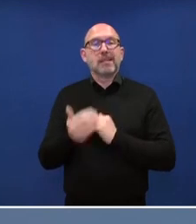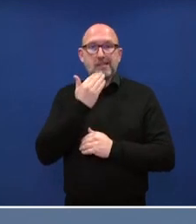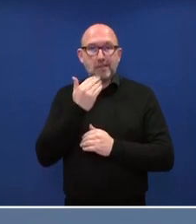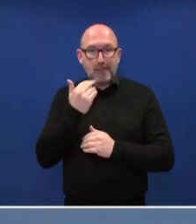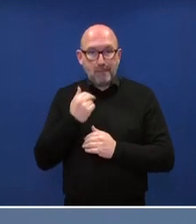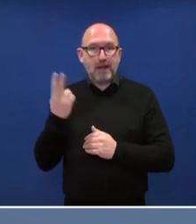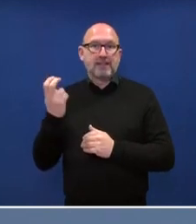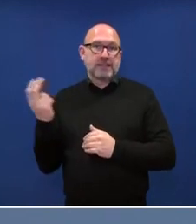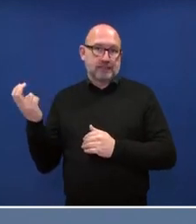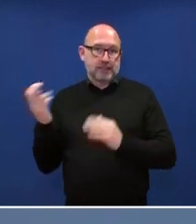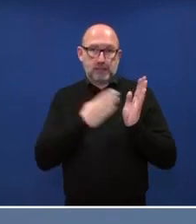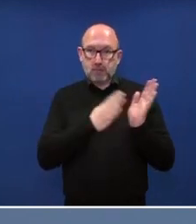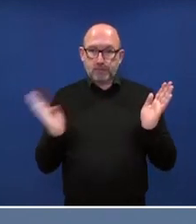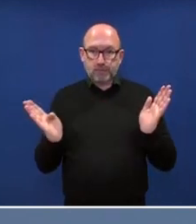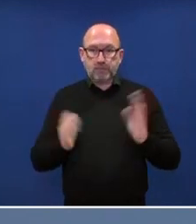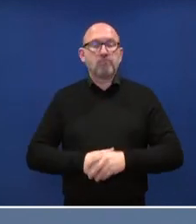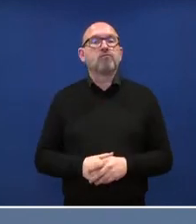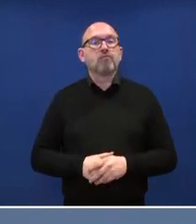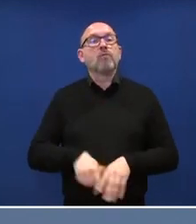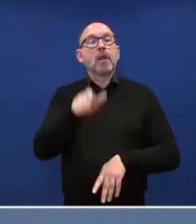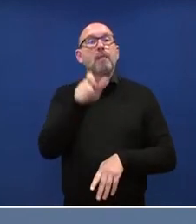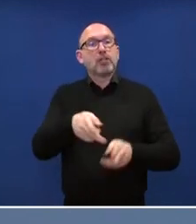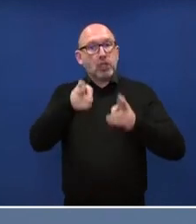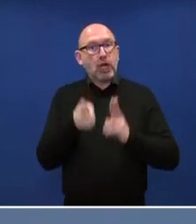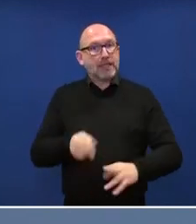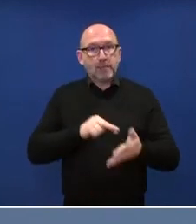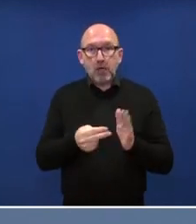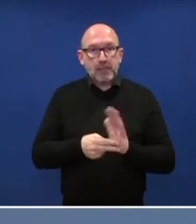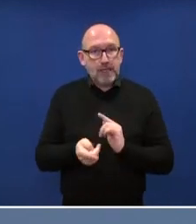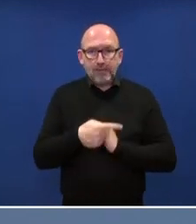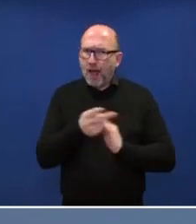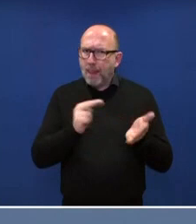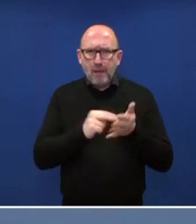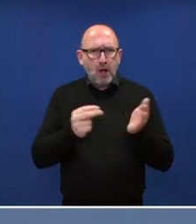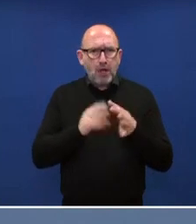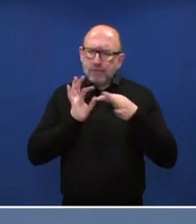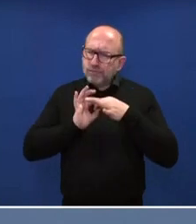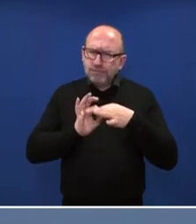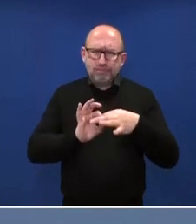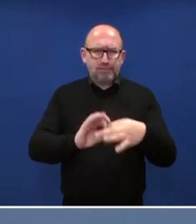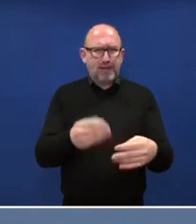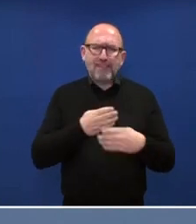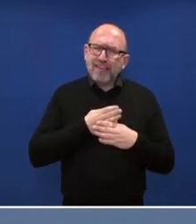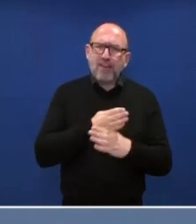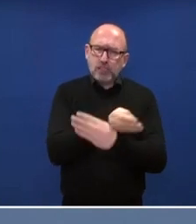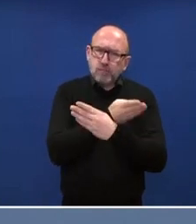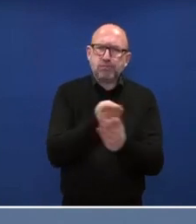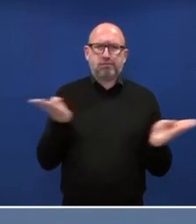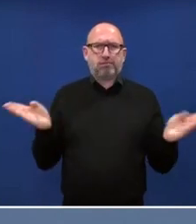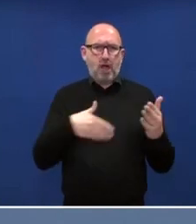Menschenrechtspolitik ist und bleibt eine alle Aspekte der Politik durchziehende Querschnittsaufgabe,